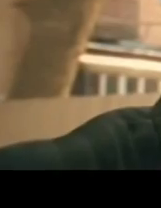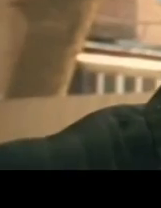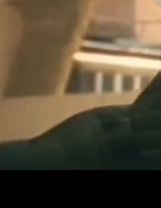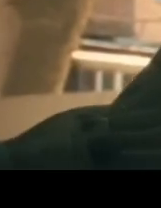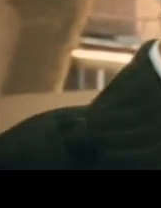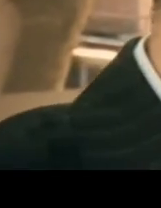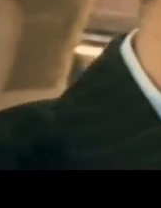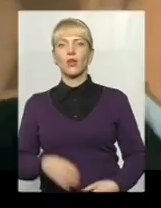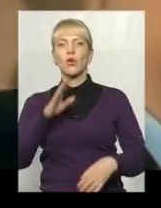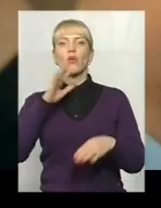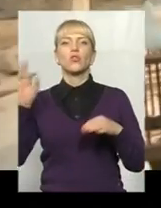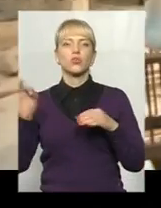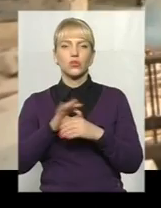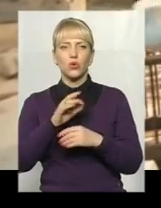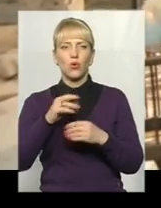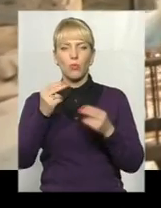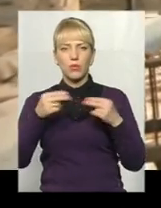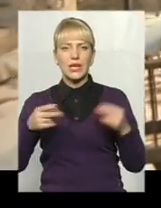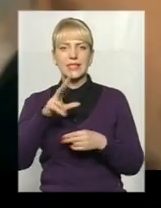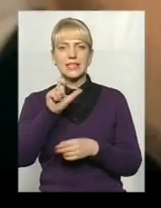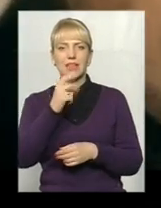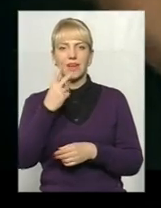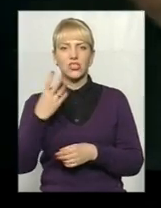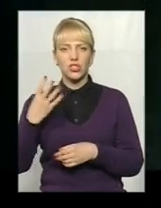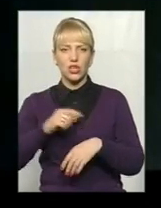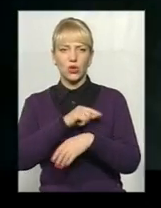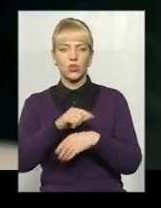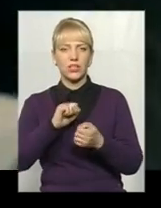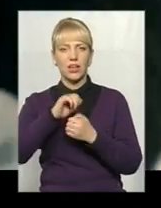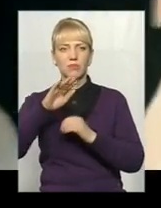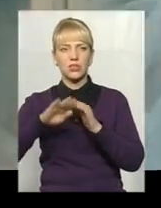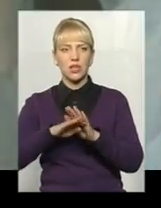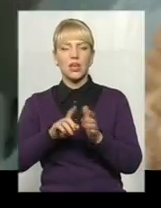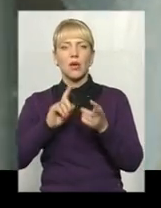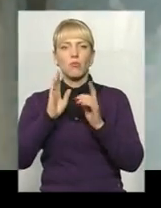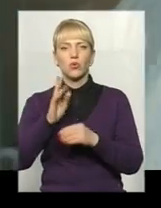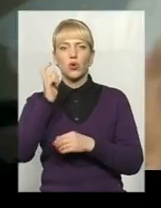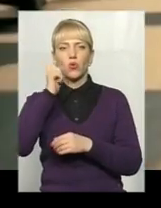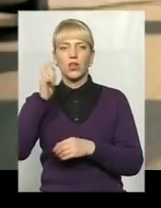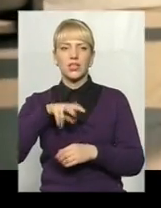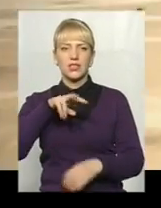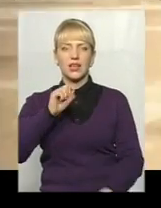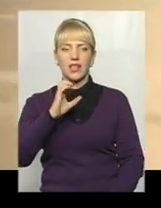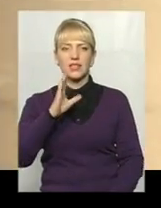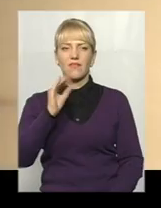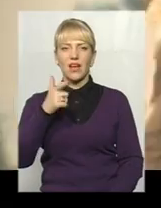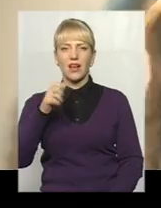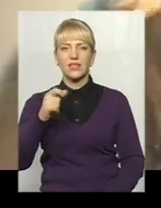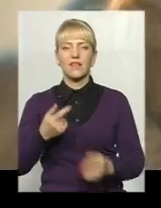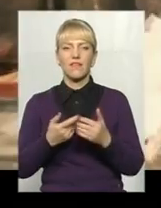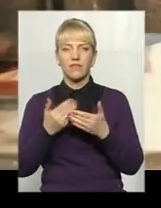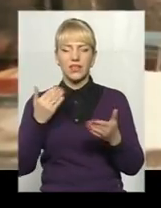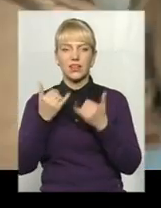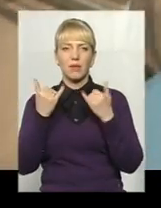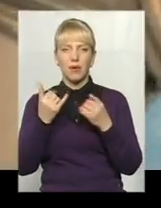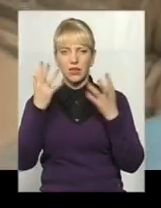Шлюб за 24 години. Кам'янець-Подільський стане українським Лас-Веасом. Відтепер закоханих там